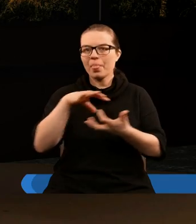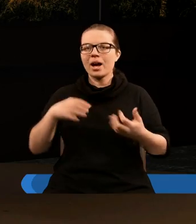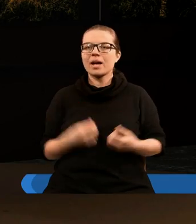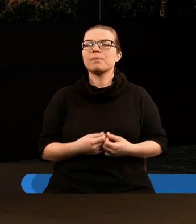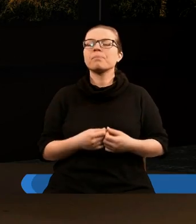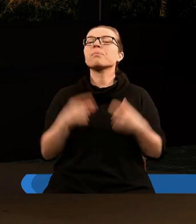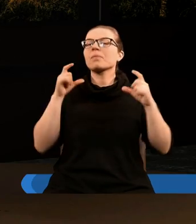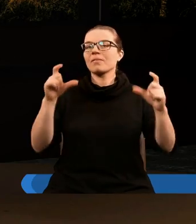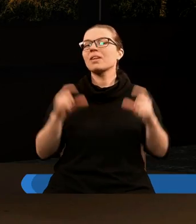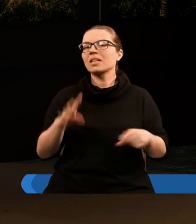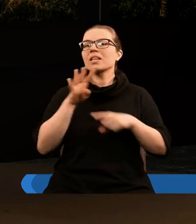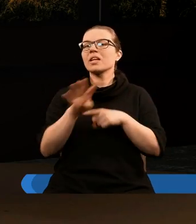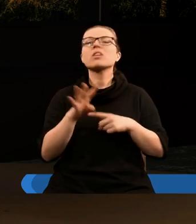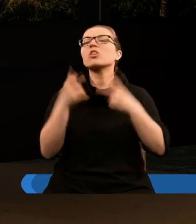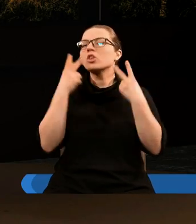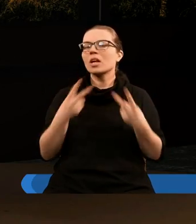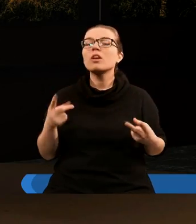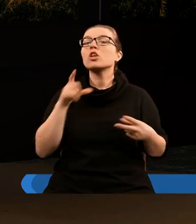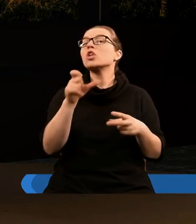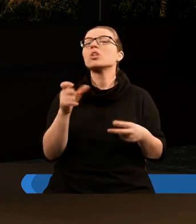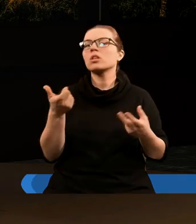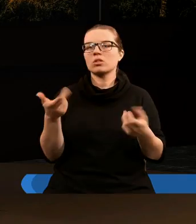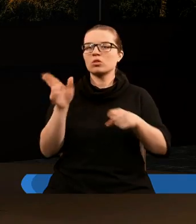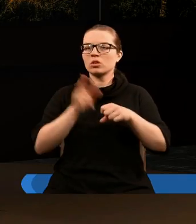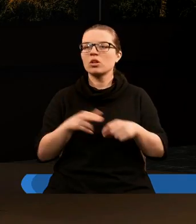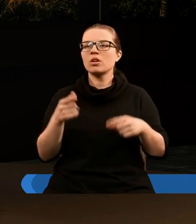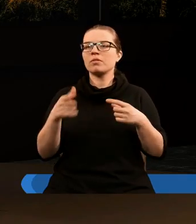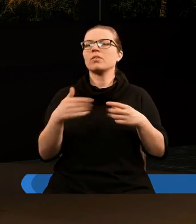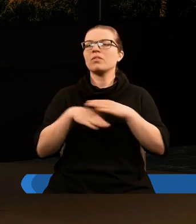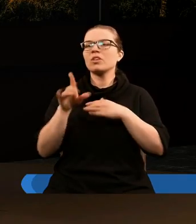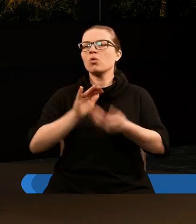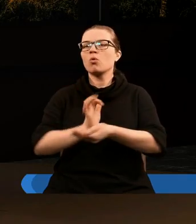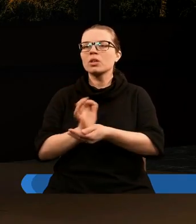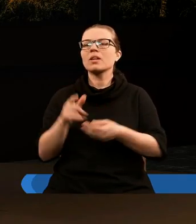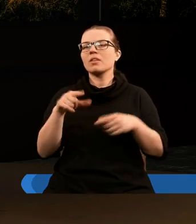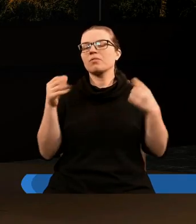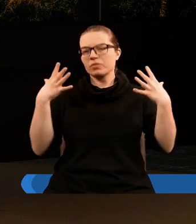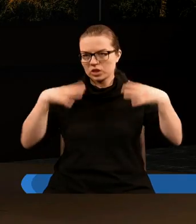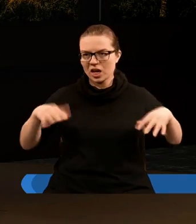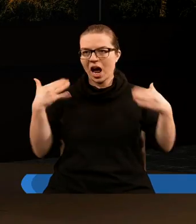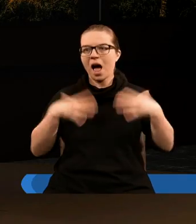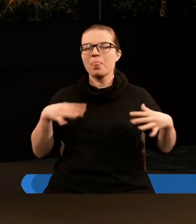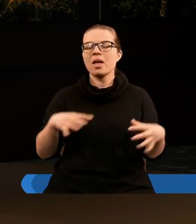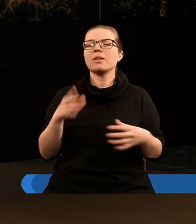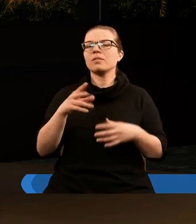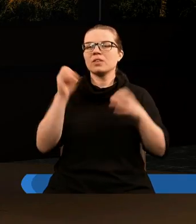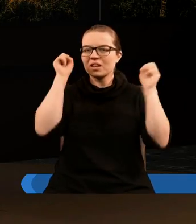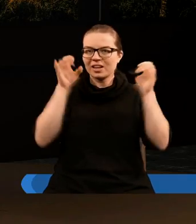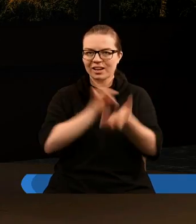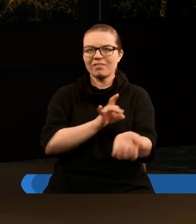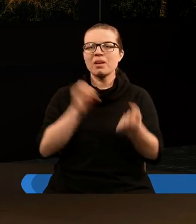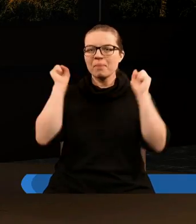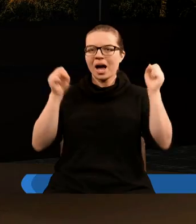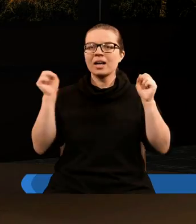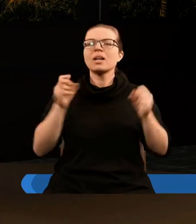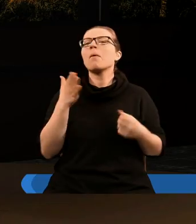W wersecie 14 czytamy, że to są ci, którzy wyszli z wielkiego ucisku. Wyprali swoje szaty i wybielili je we krwi baranka.